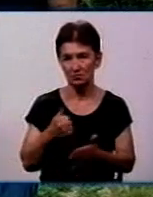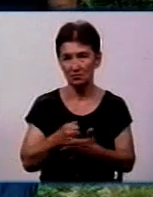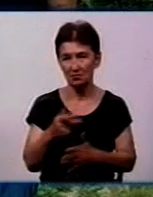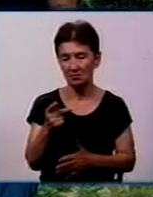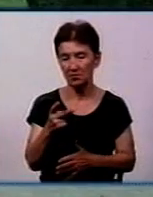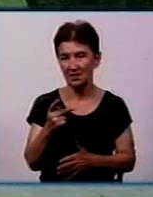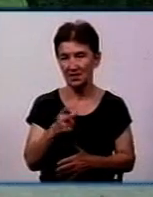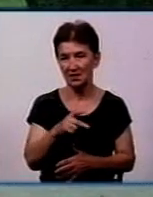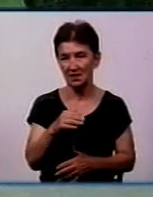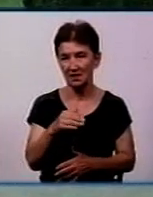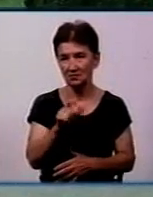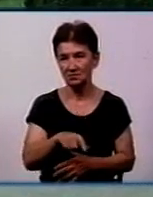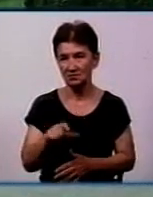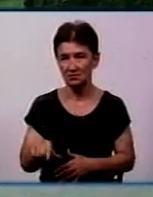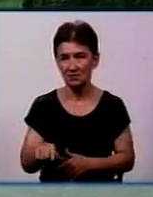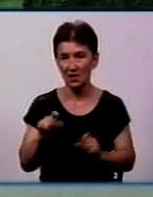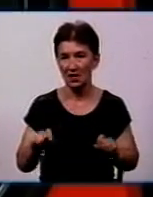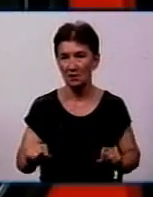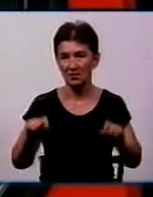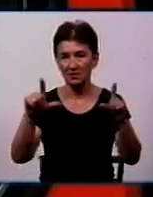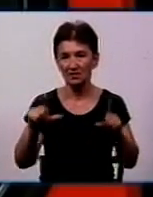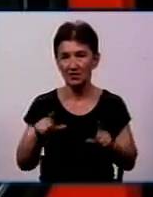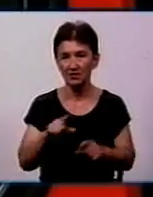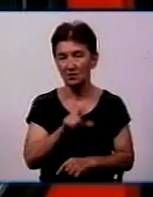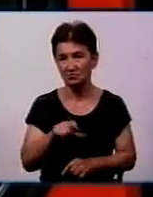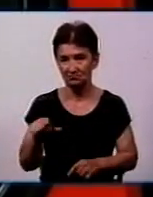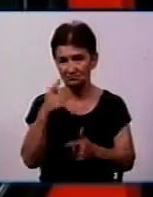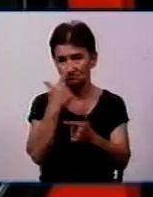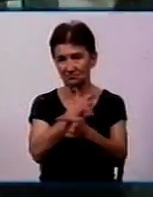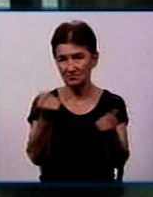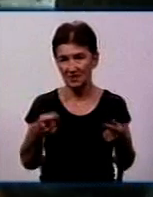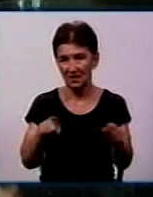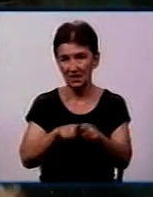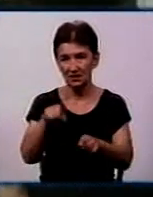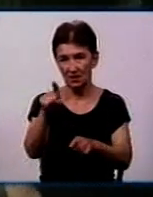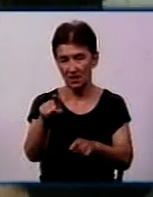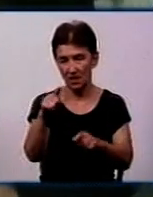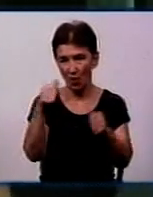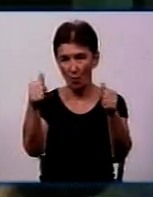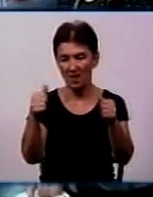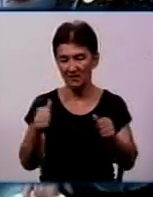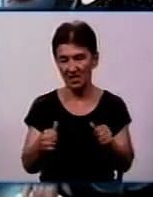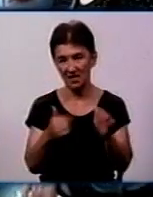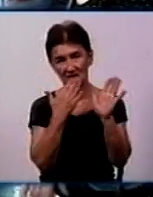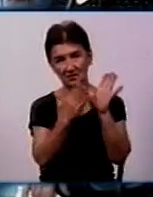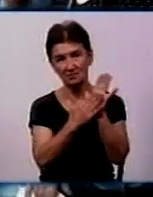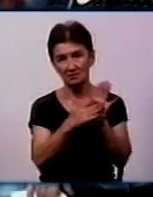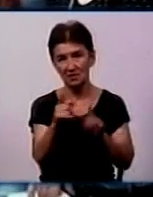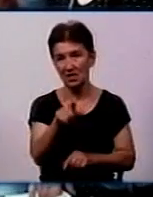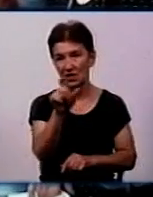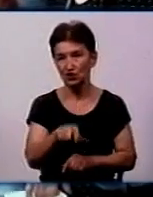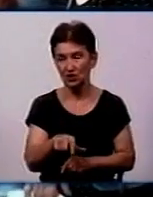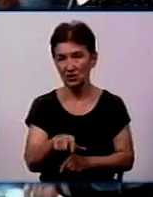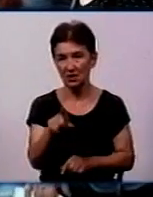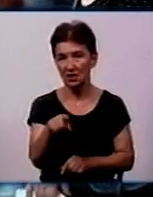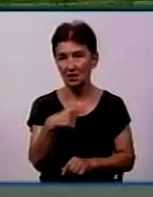десятки людей. Про підвищення вартості проїзду пасажирів інформують ось такі оголошення у маршрутках. Жителька цього мікрорайону Наталя